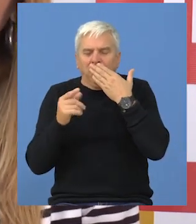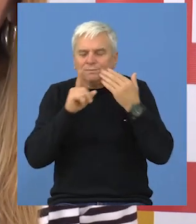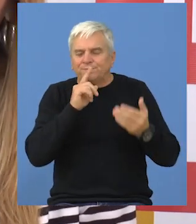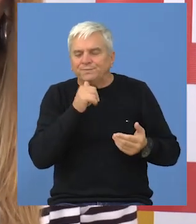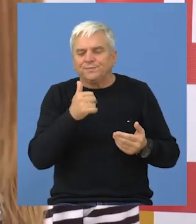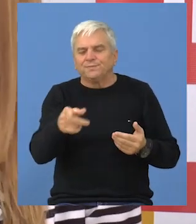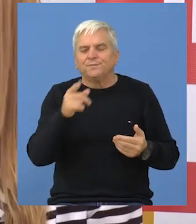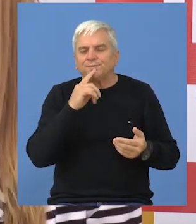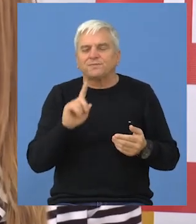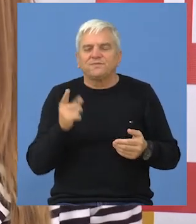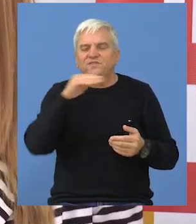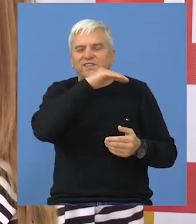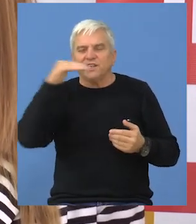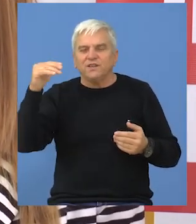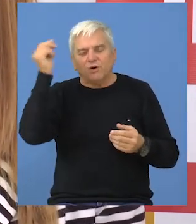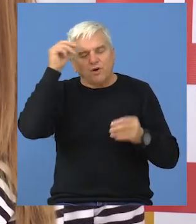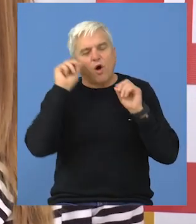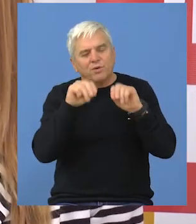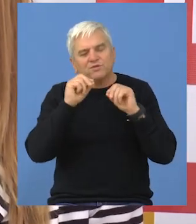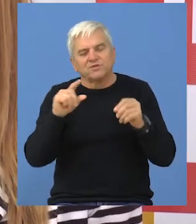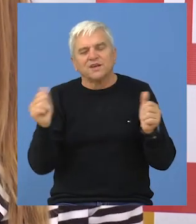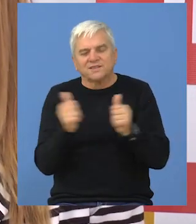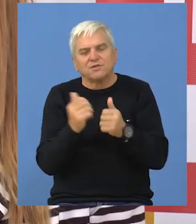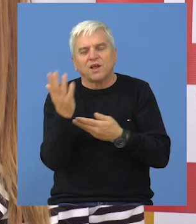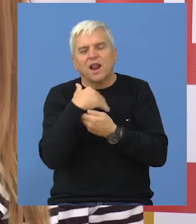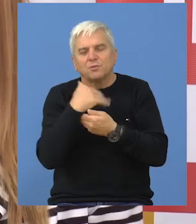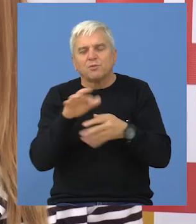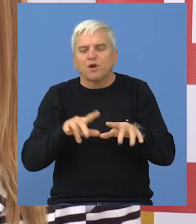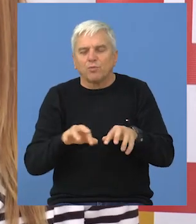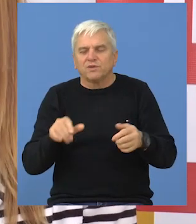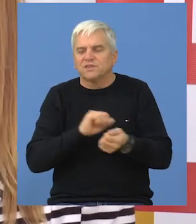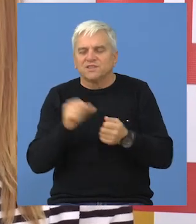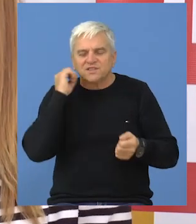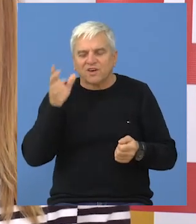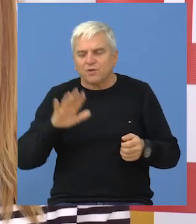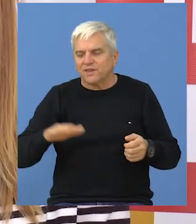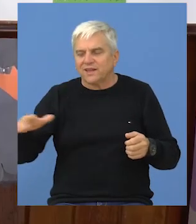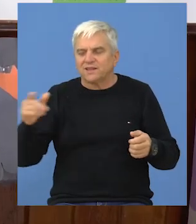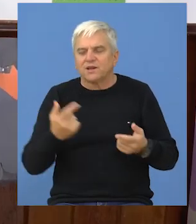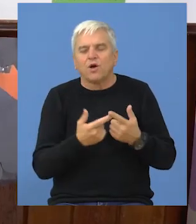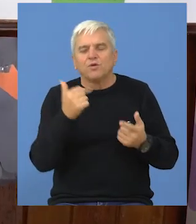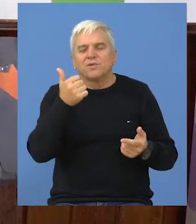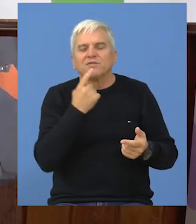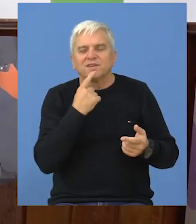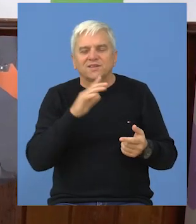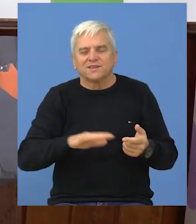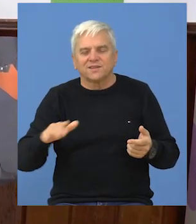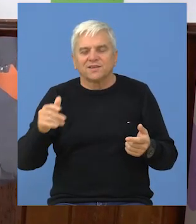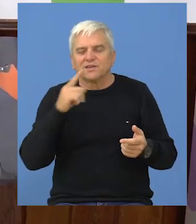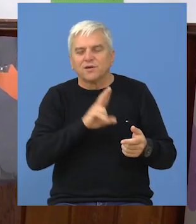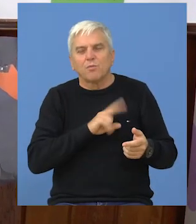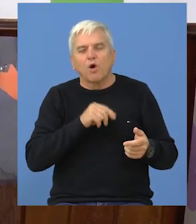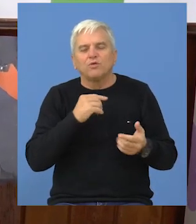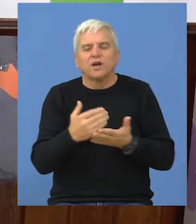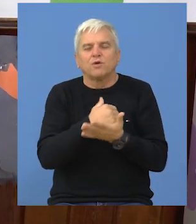već neki sljedeći nivo pored običnih laptopova i kompjutera za svako dete. Od 1. septembra deca